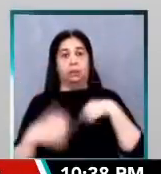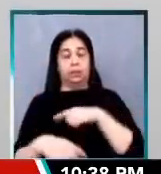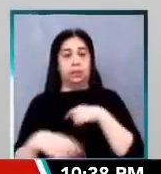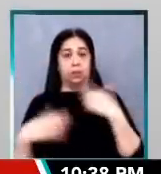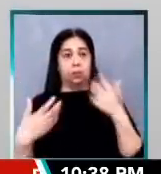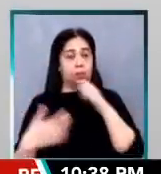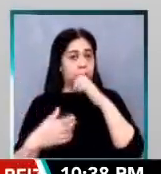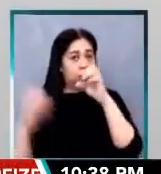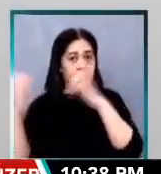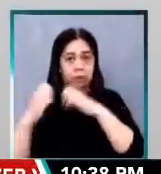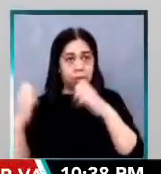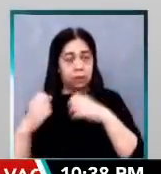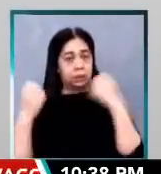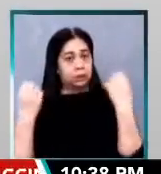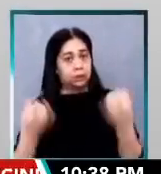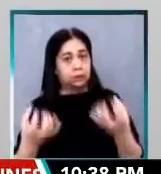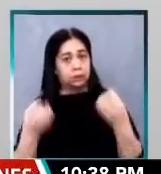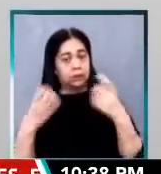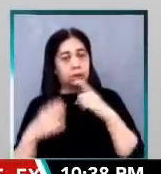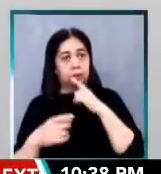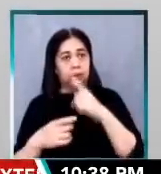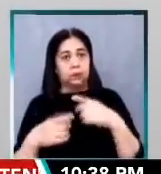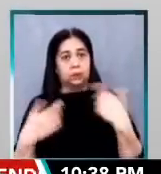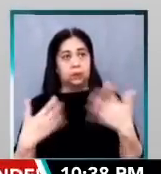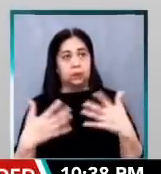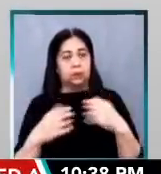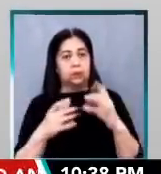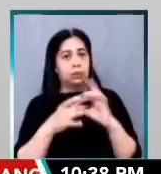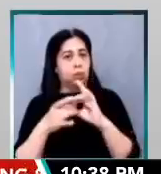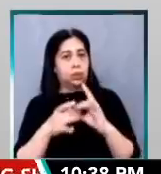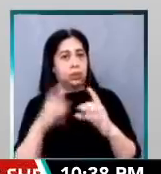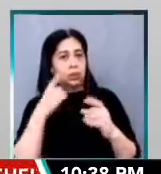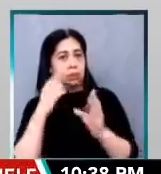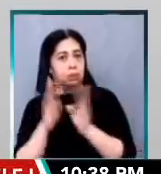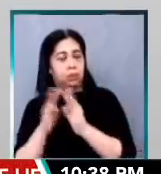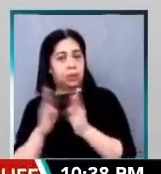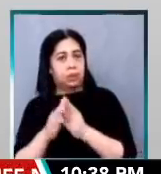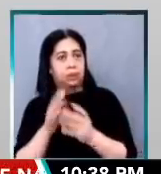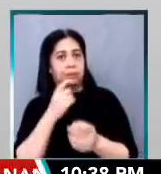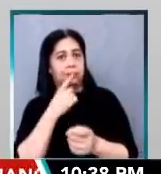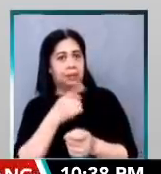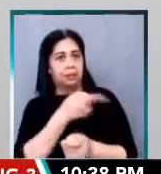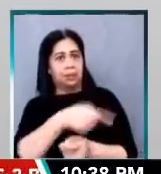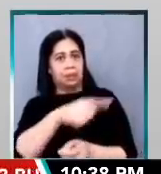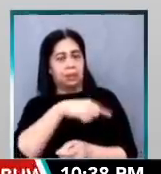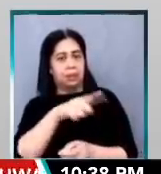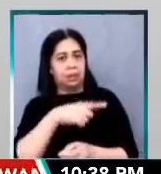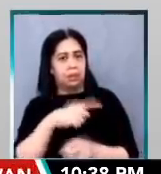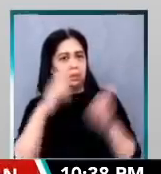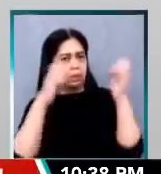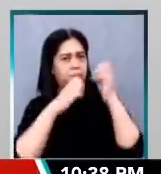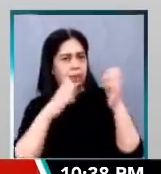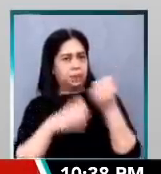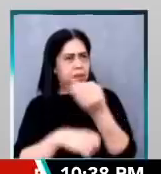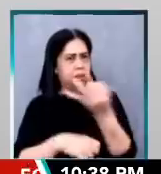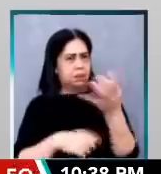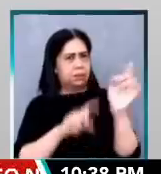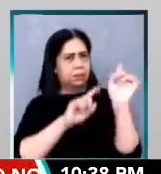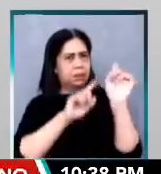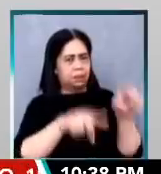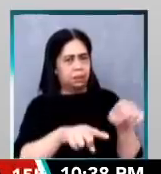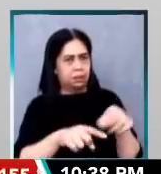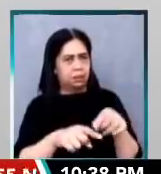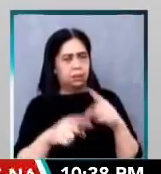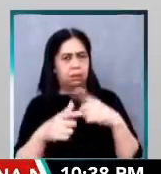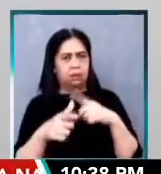-expect dahil nga po sa coordination meeting namin, sinabi naman po nila yung expected na dadalo. Pero yun nga po,